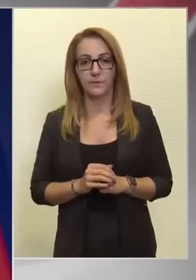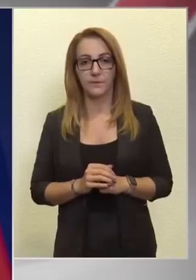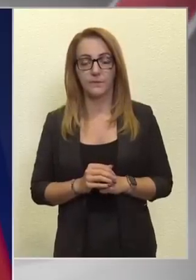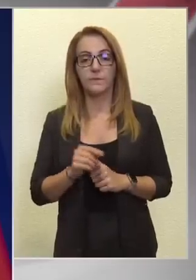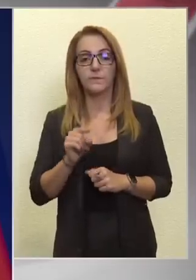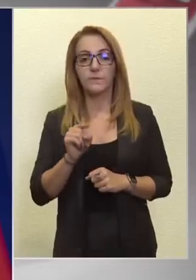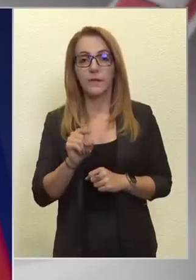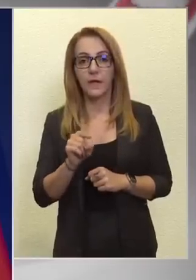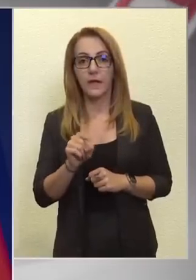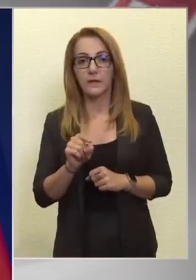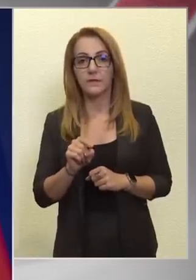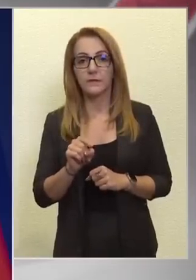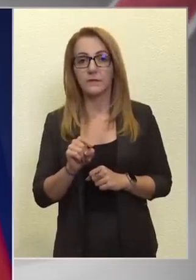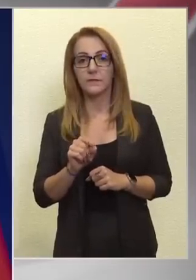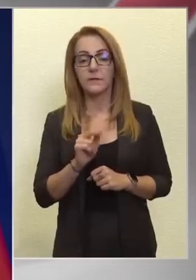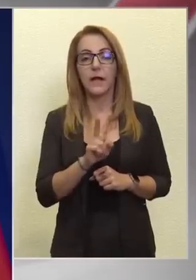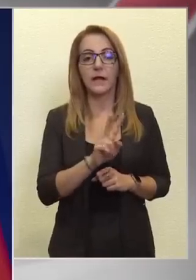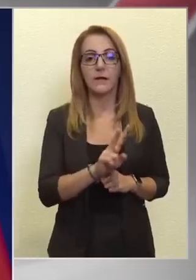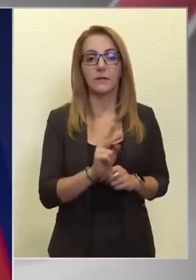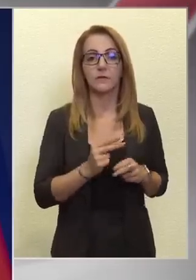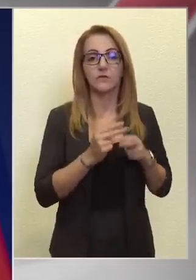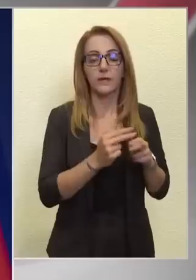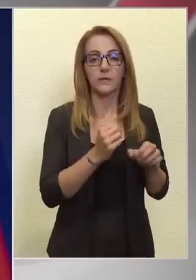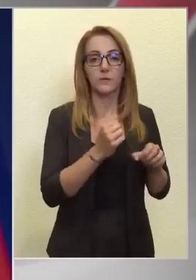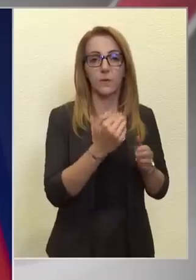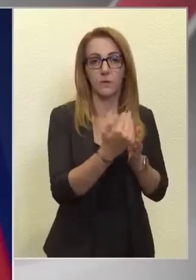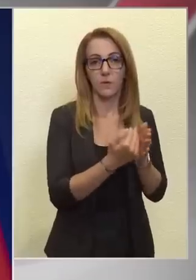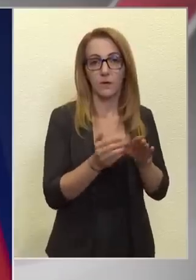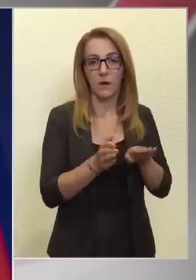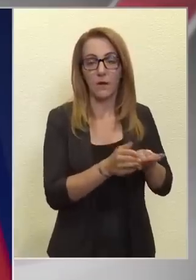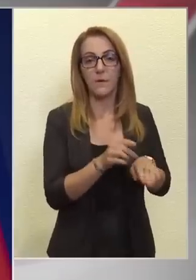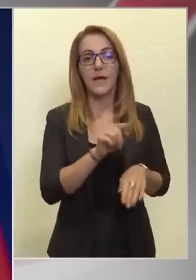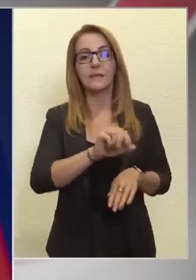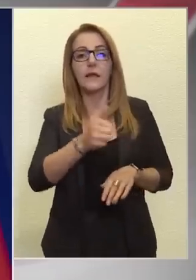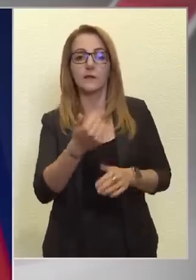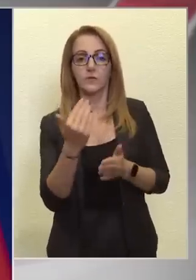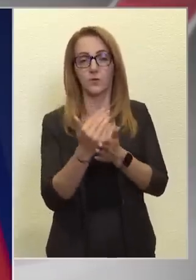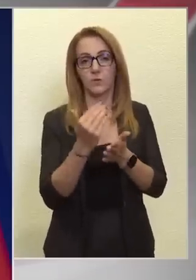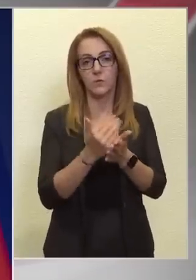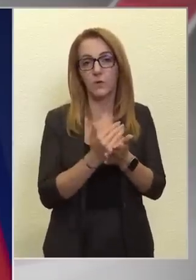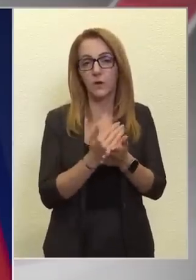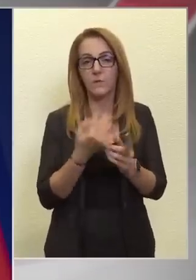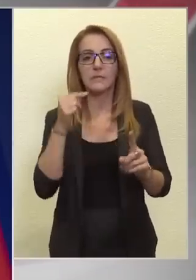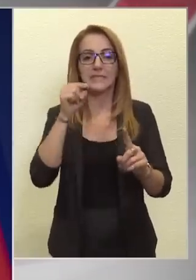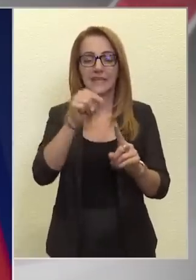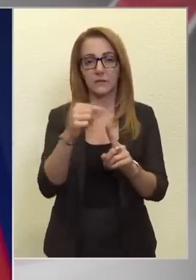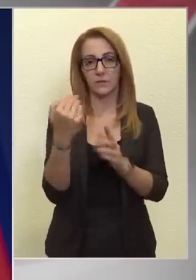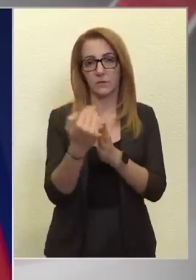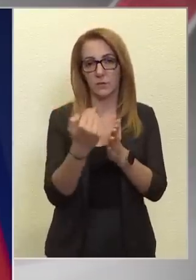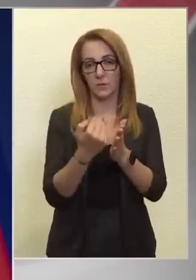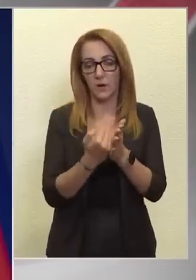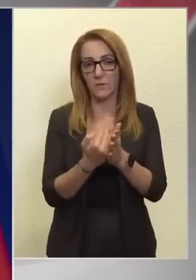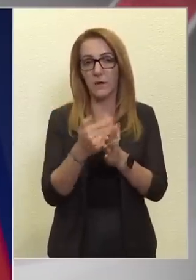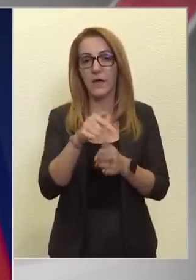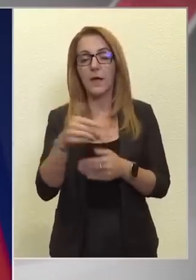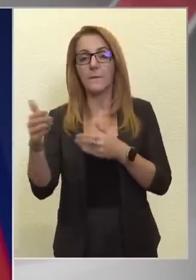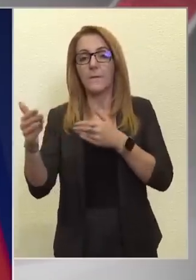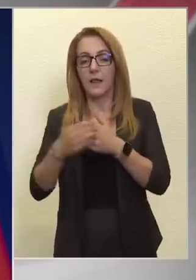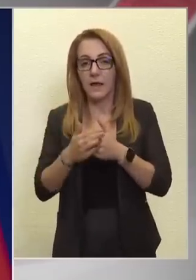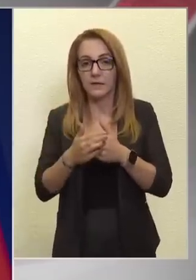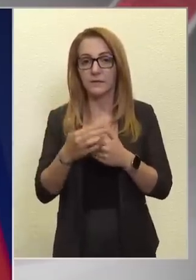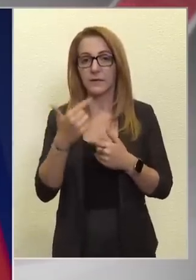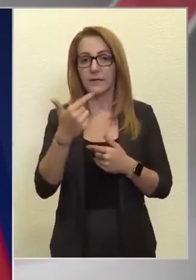Ez tehát a KKV-kat segítő program. Ugyanakkor ez egy első program, egy nagyon célzott program. Emellett